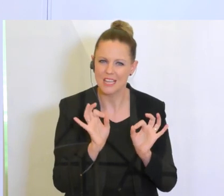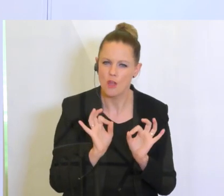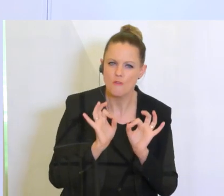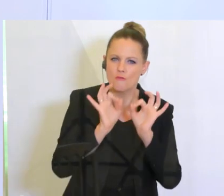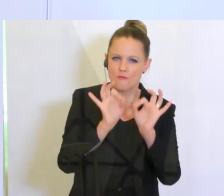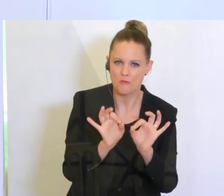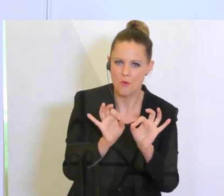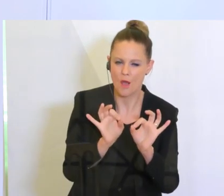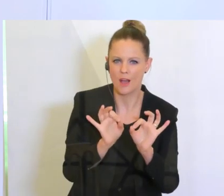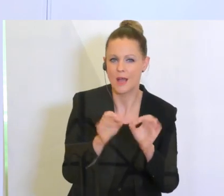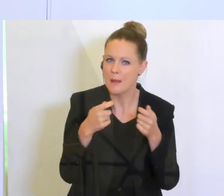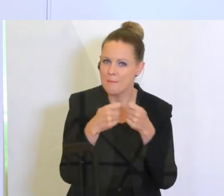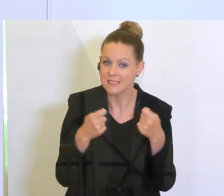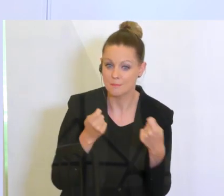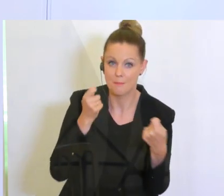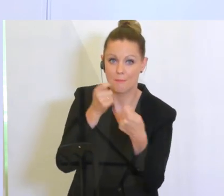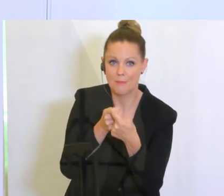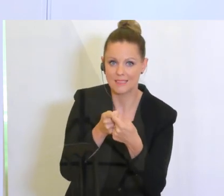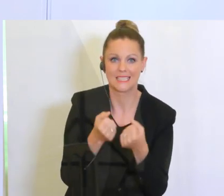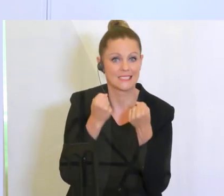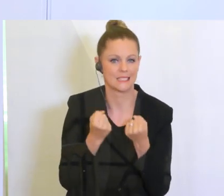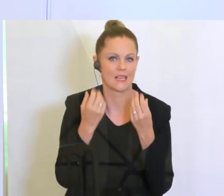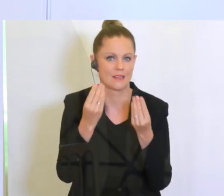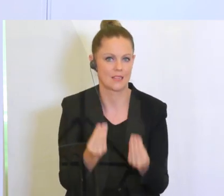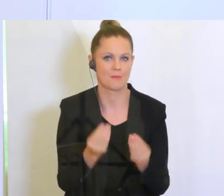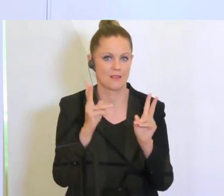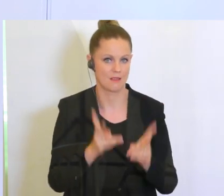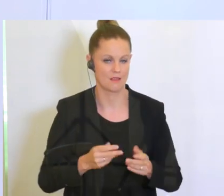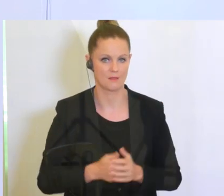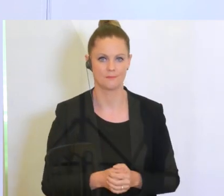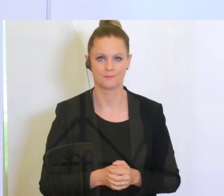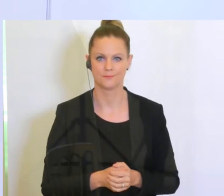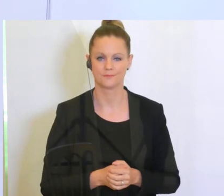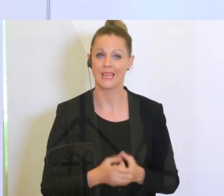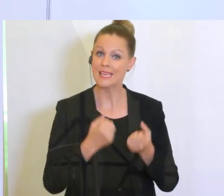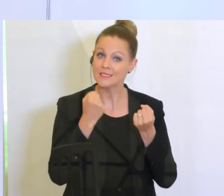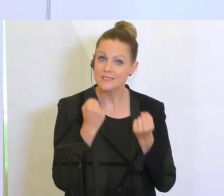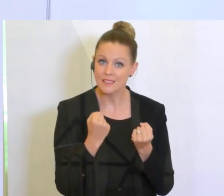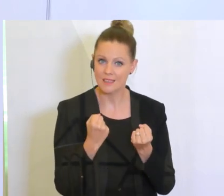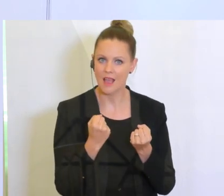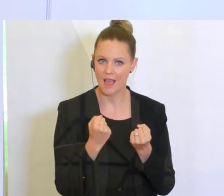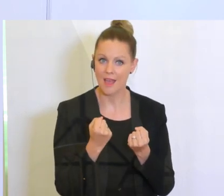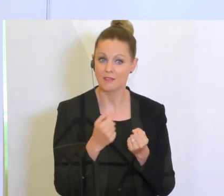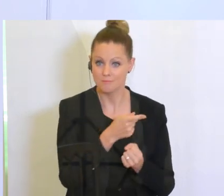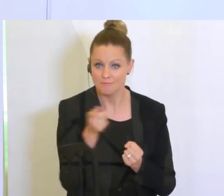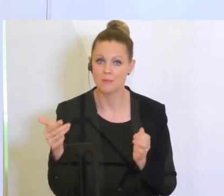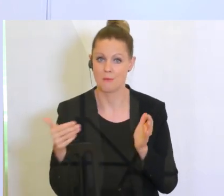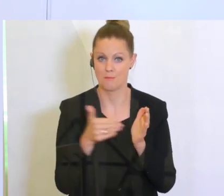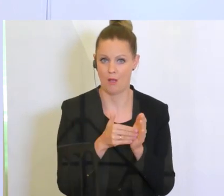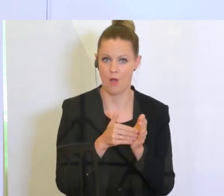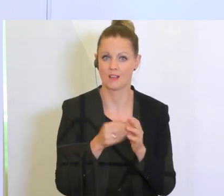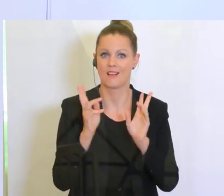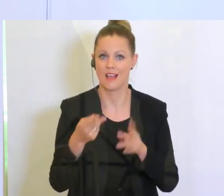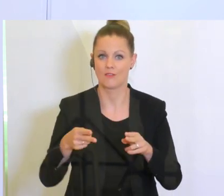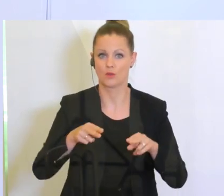sie zugeschnittenen Maßnahme Sicherheit zu geben. Nämlich die Sicherheit, die sie brauchen, um wieder